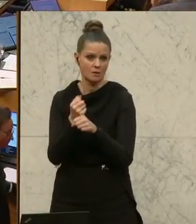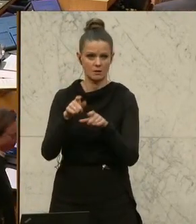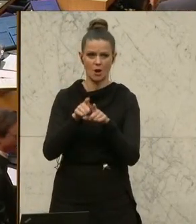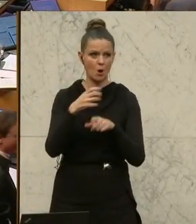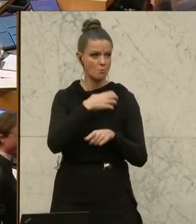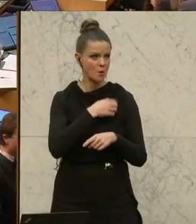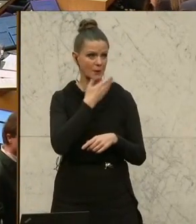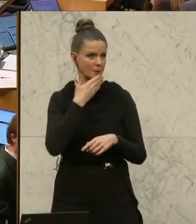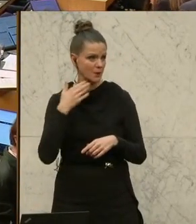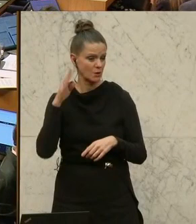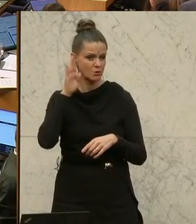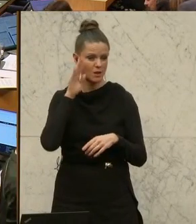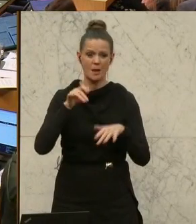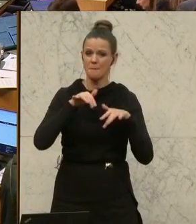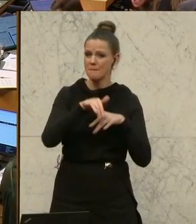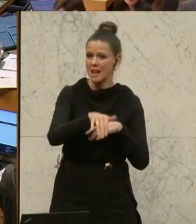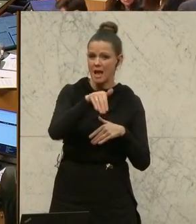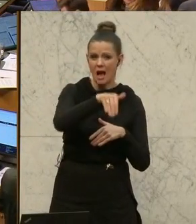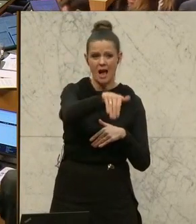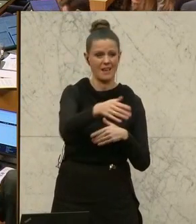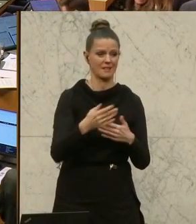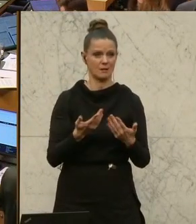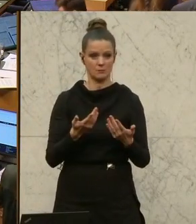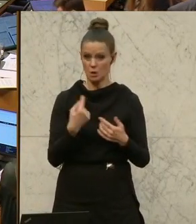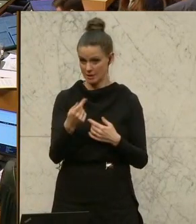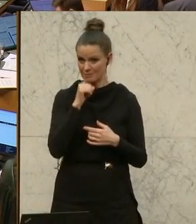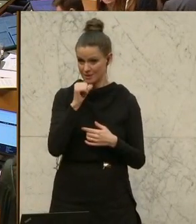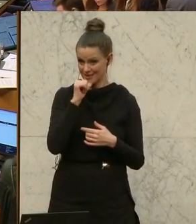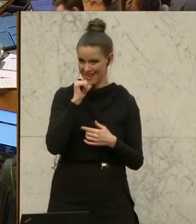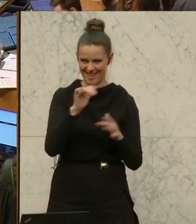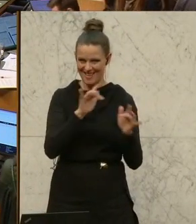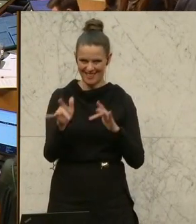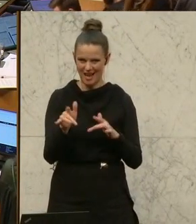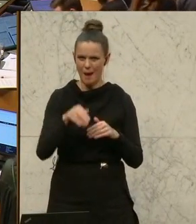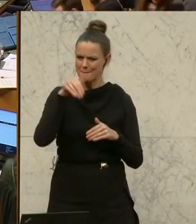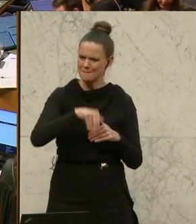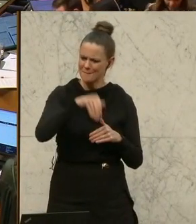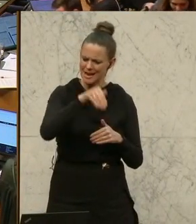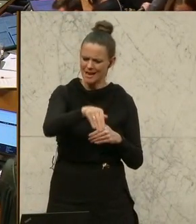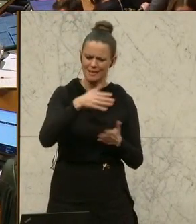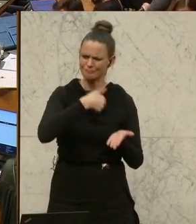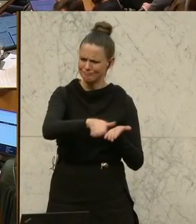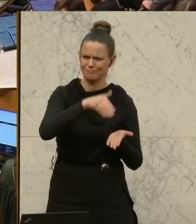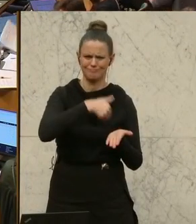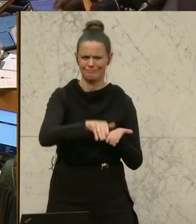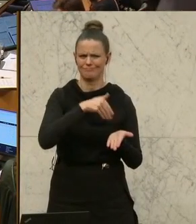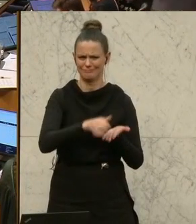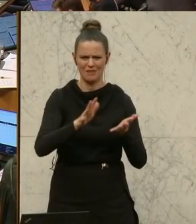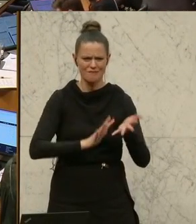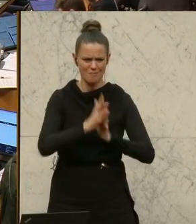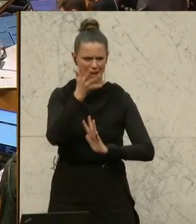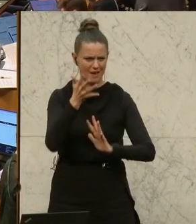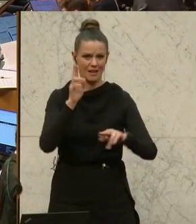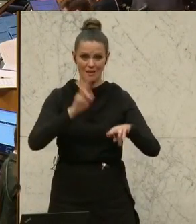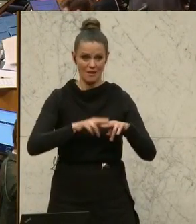dort werden Milliarden ohne jede Nachhaltigkeit, die Sie im Übrigen gar nicht haben, das müssen Sie ja dazu sagen, verbrannt, verbrannt, die wir, wenn wir